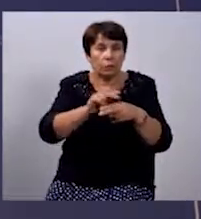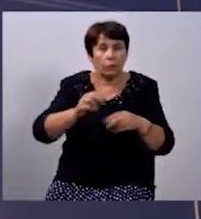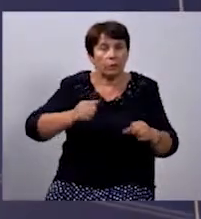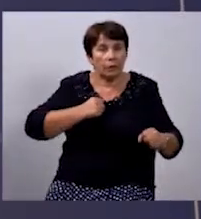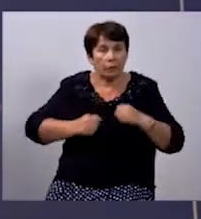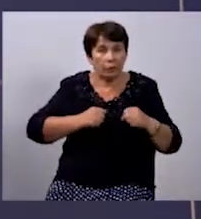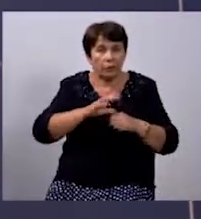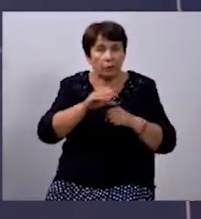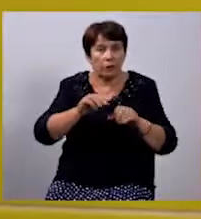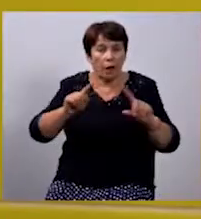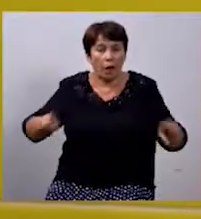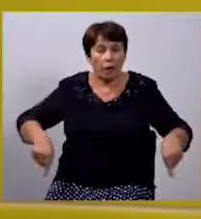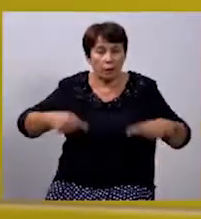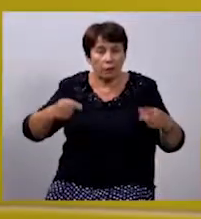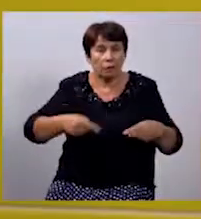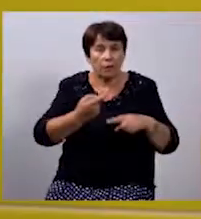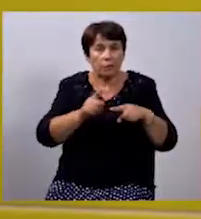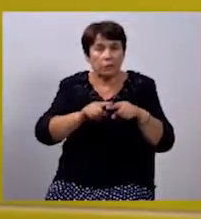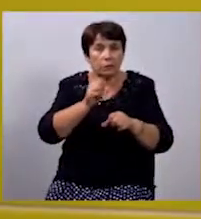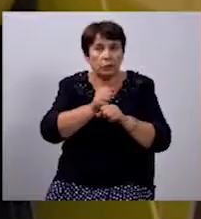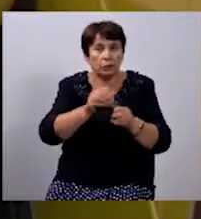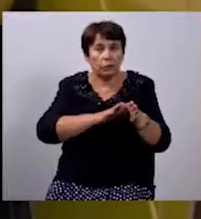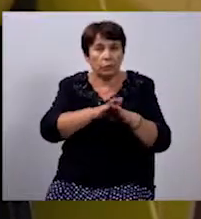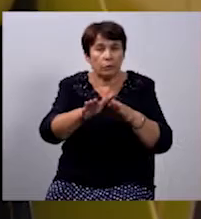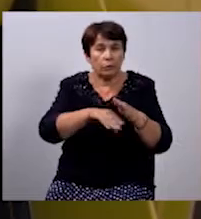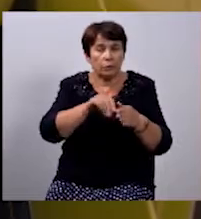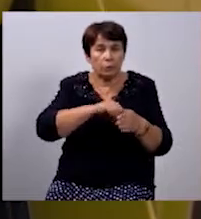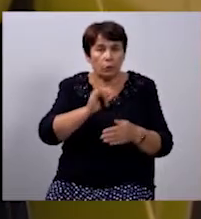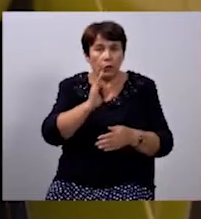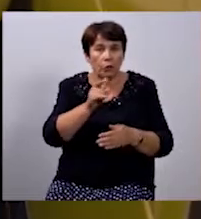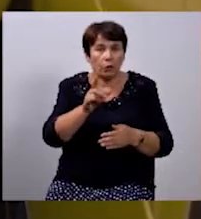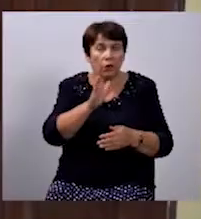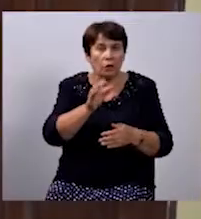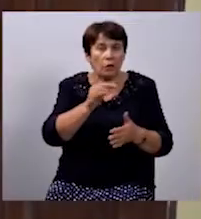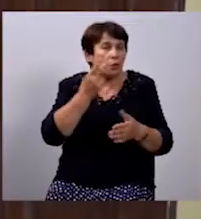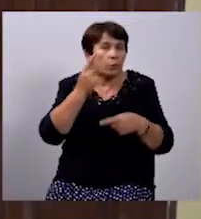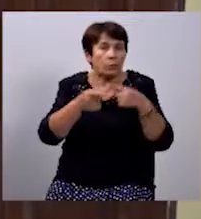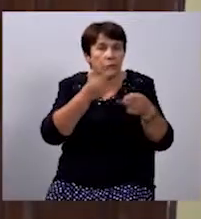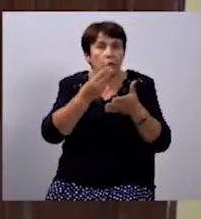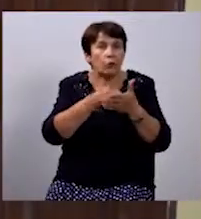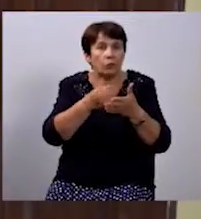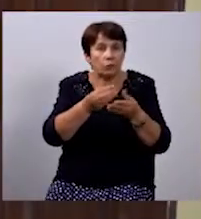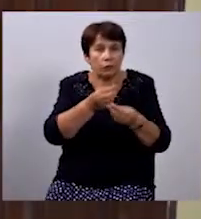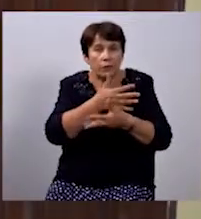клієнтів на візках. Всі ці роботи відбуваються за кошти самого Ігоря Дільного. Постійного фінансування немає.